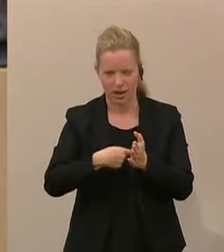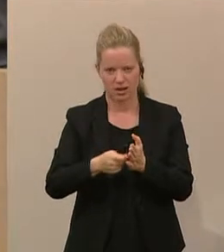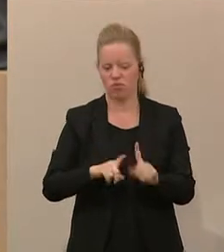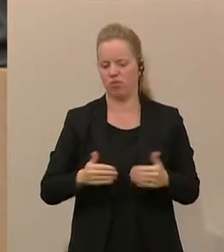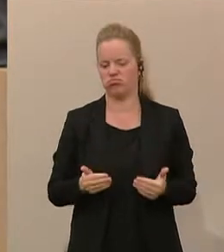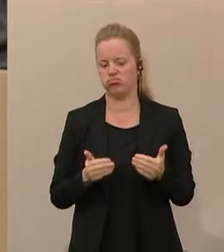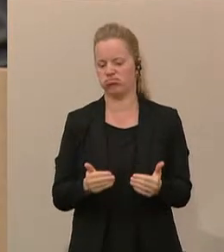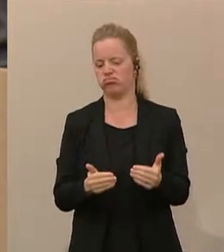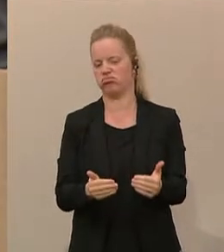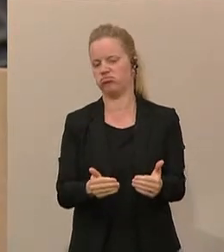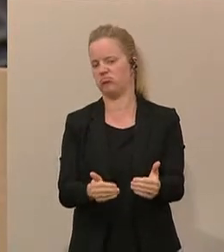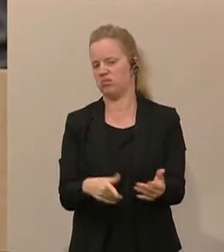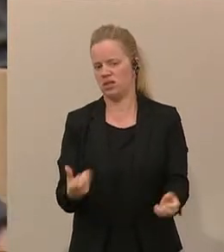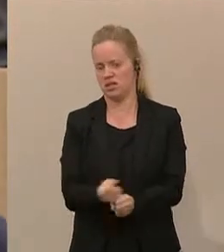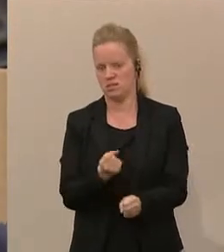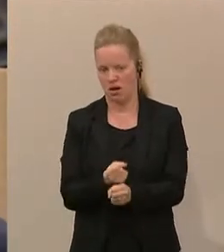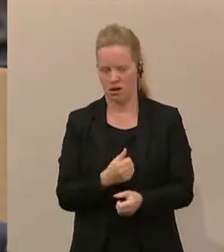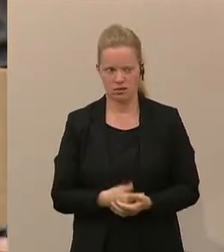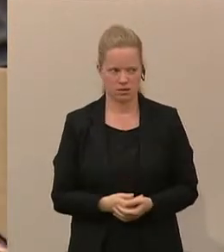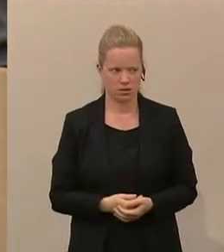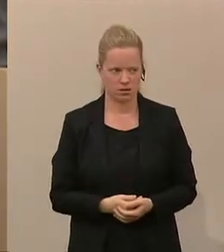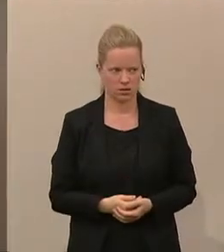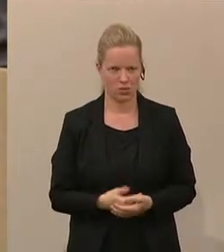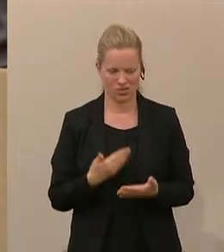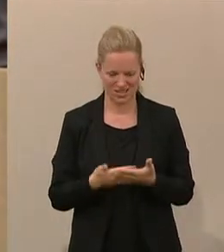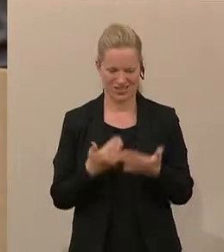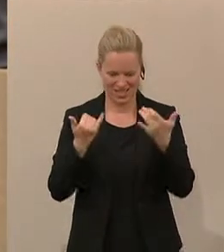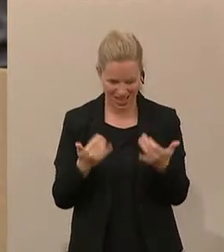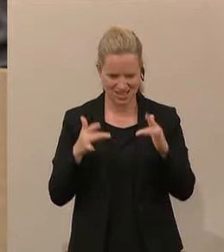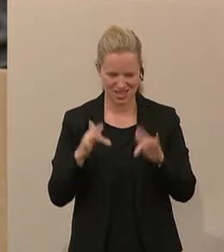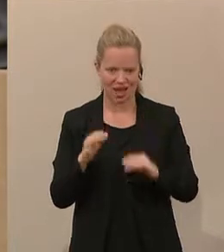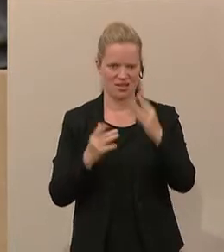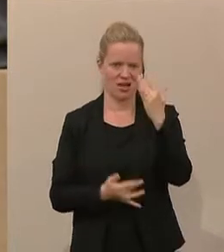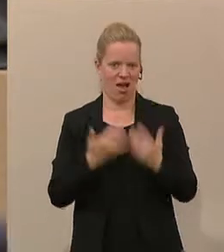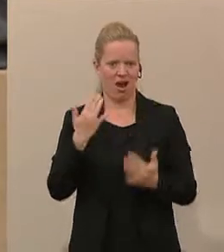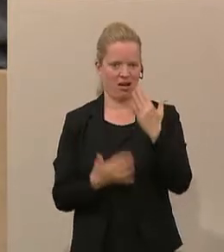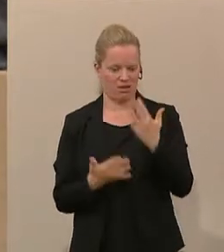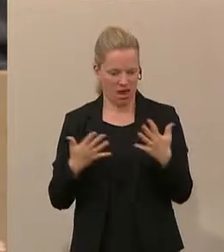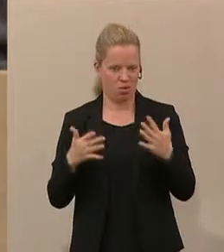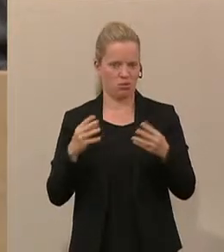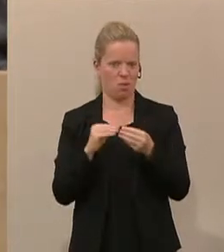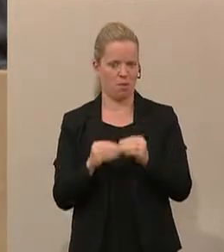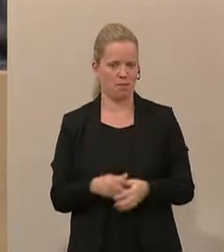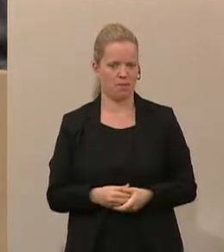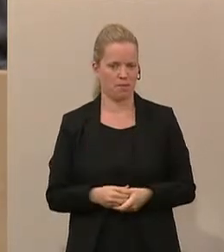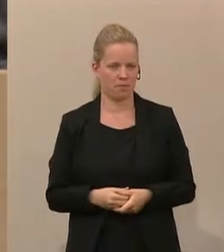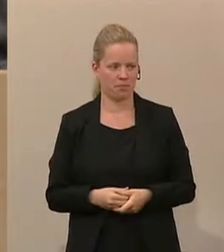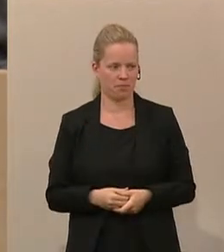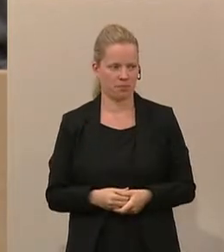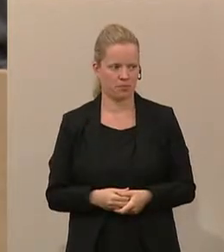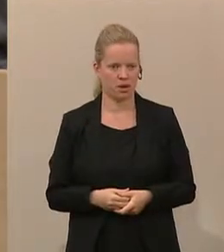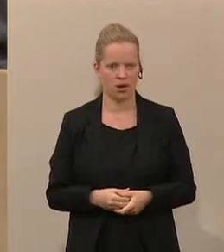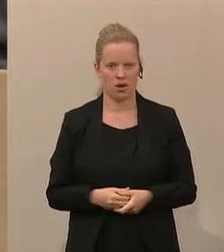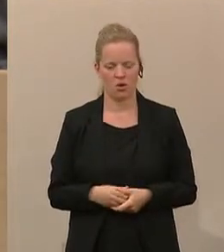dann halt gar nicht mehr gemacht worden. Und deswegen haben wir genau diese Zahlen, die wir hier haben. Und die Entsenderichtlinie,